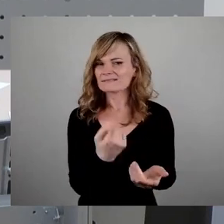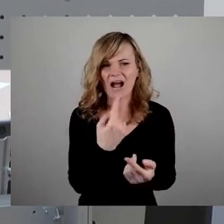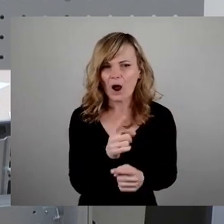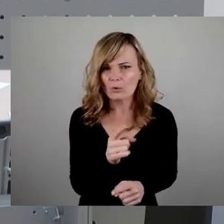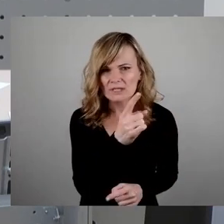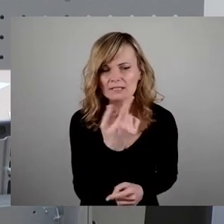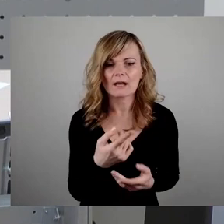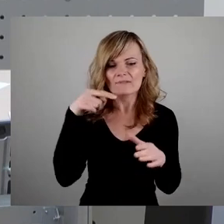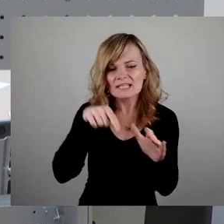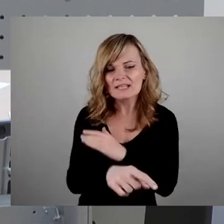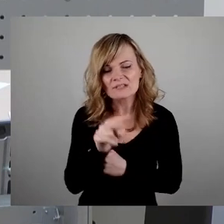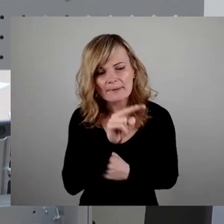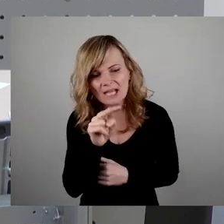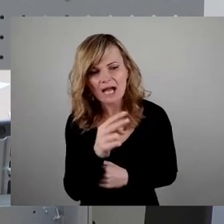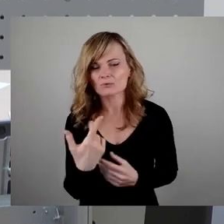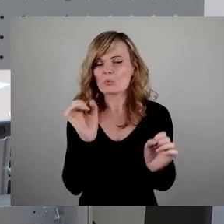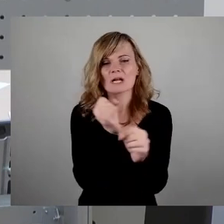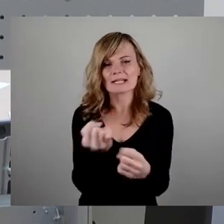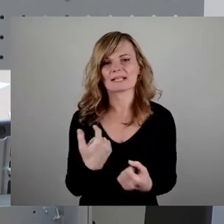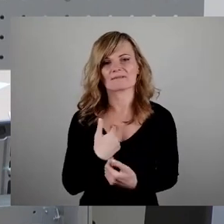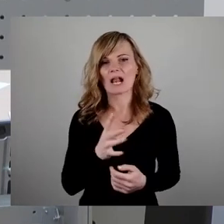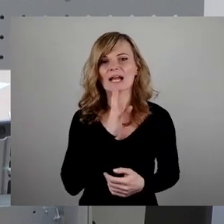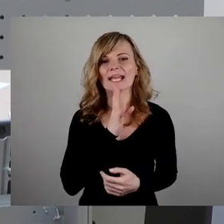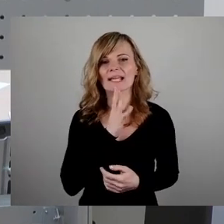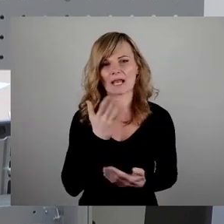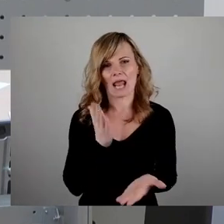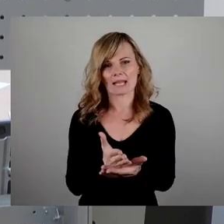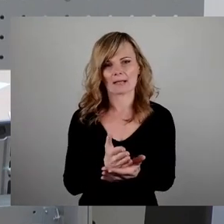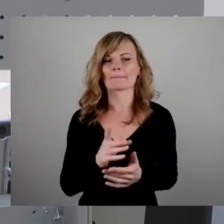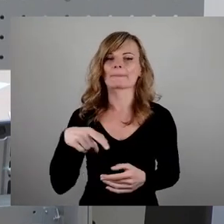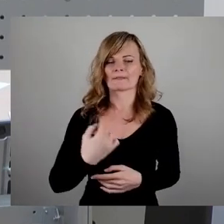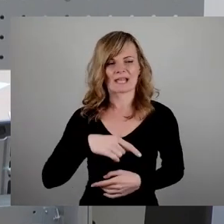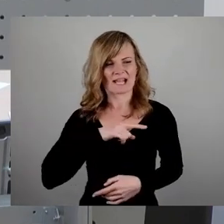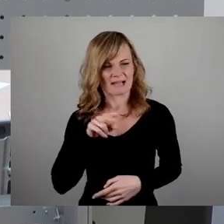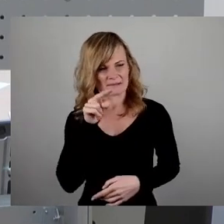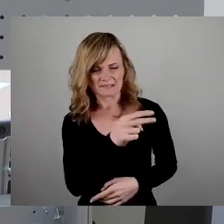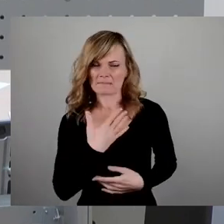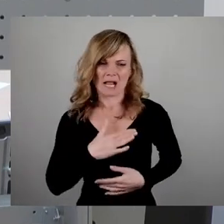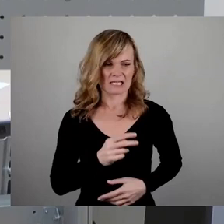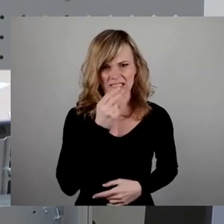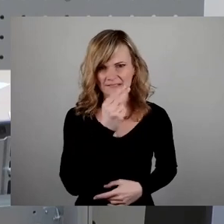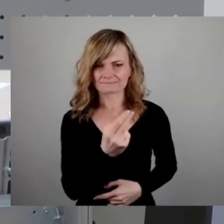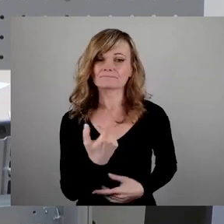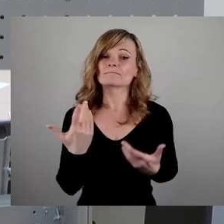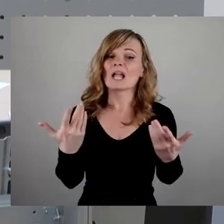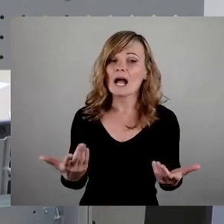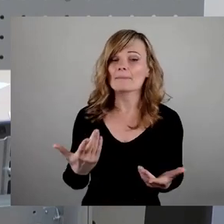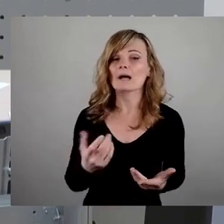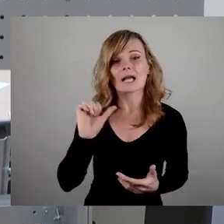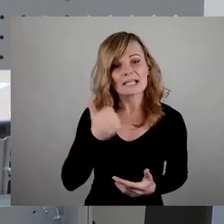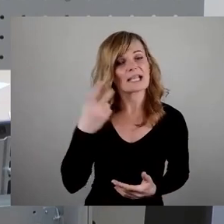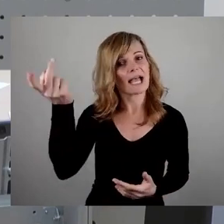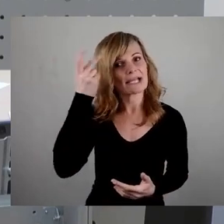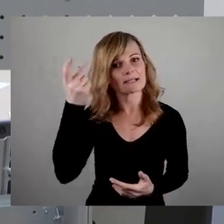verbietet sich wegen der Kürze meiner Redezeit und wegen meiner Abscheu zum Objekt der Betrachtung. Aber hey, ich will daran erinnern, dass eine